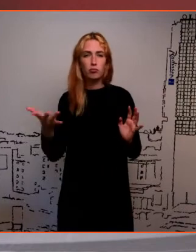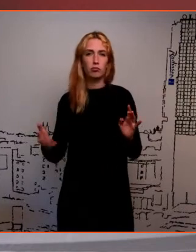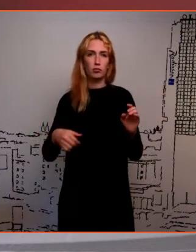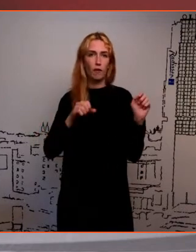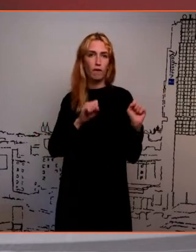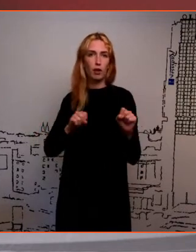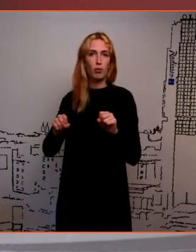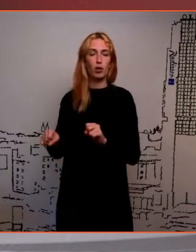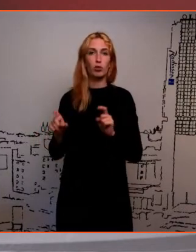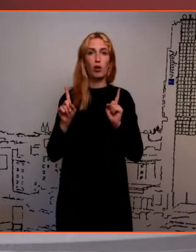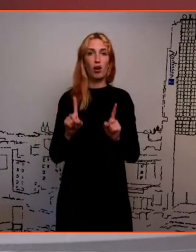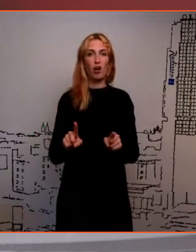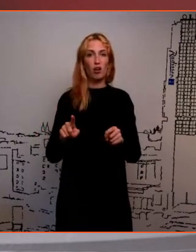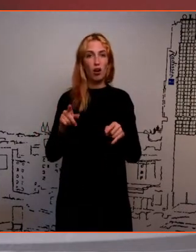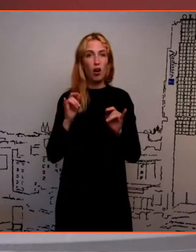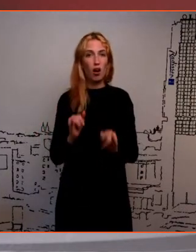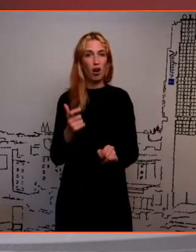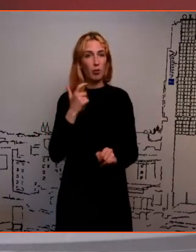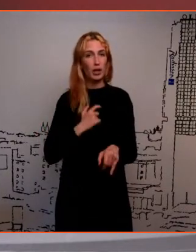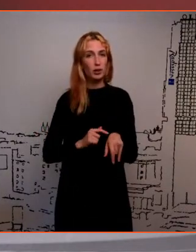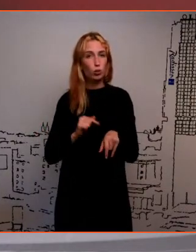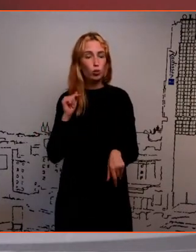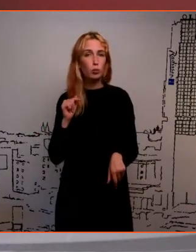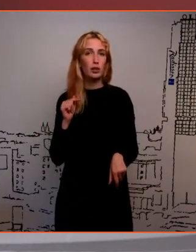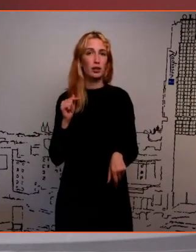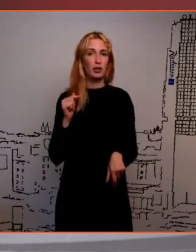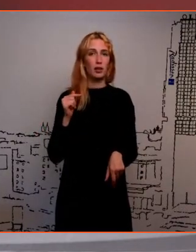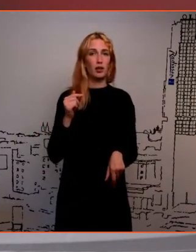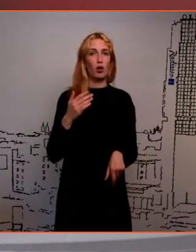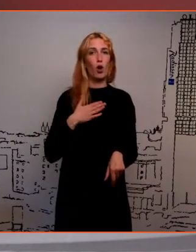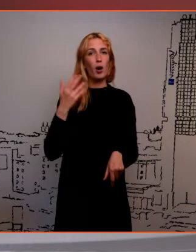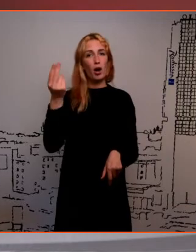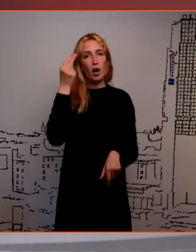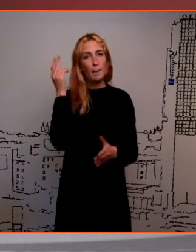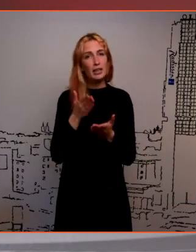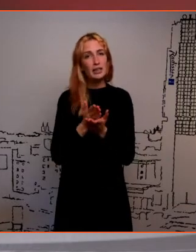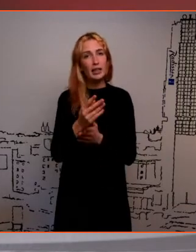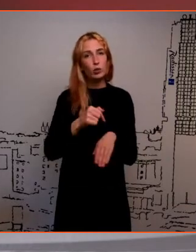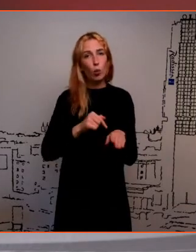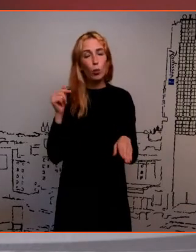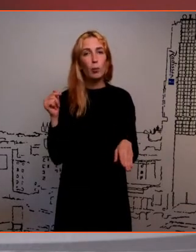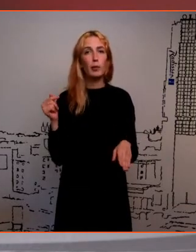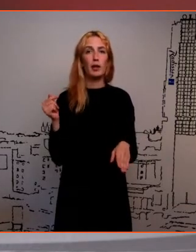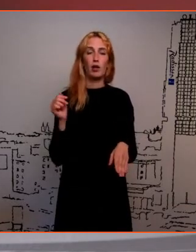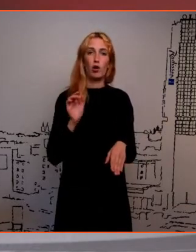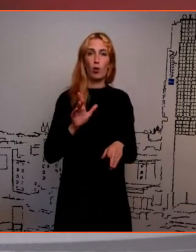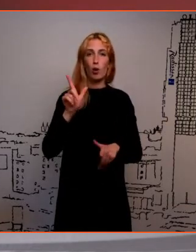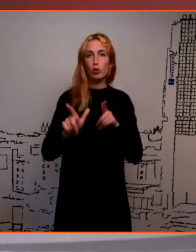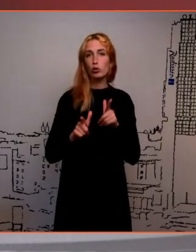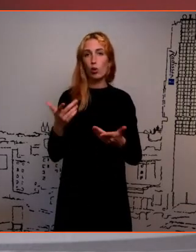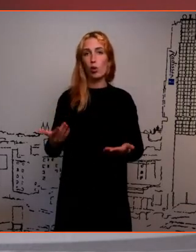aga keffenese tundmine, enda õppi stiilitundmine, enda reaalse